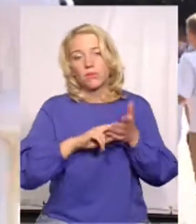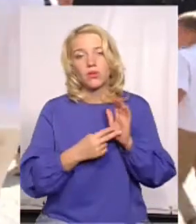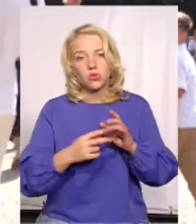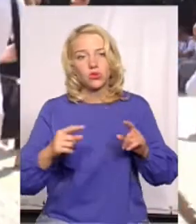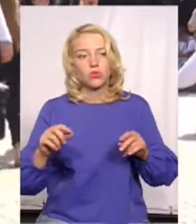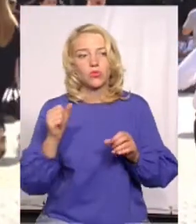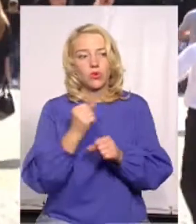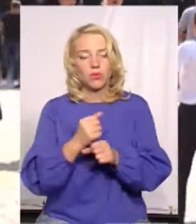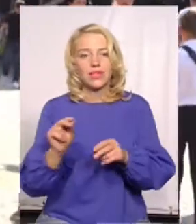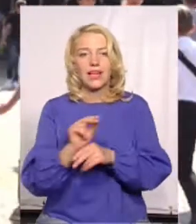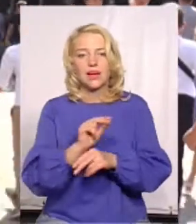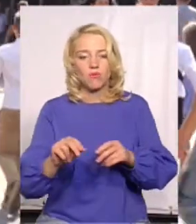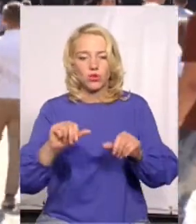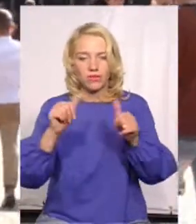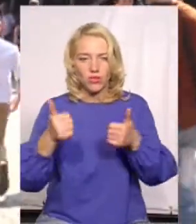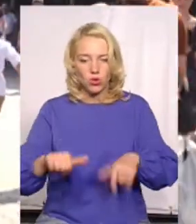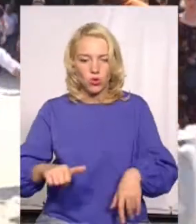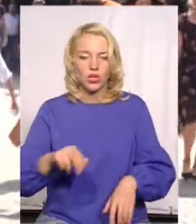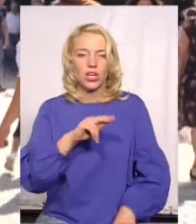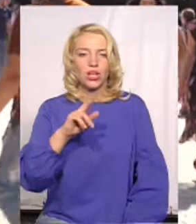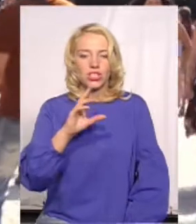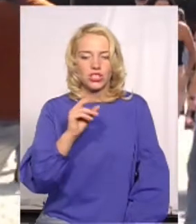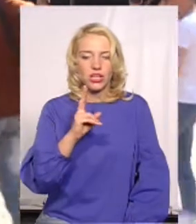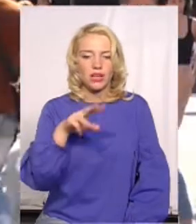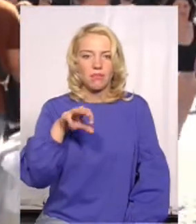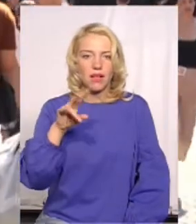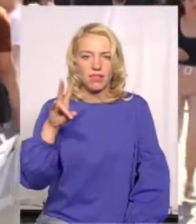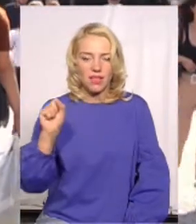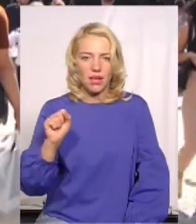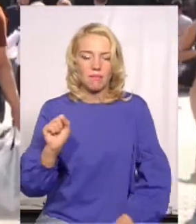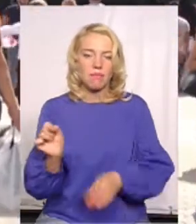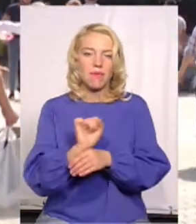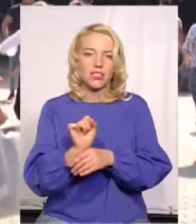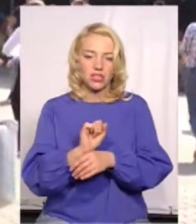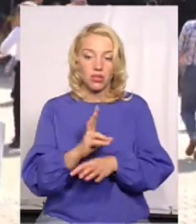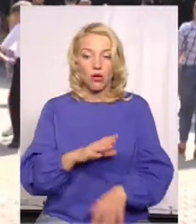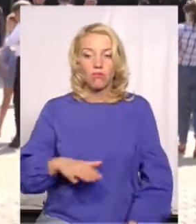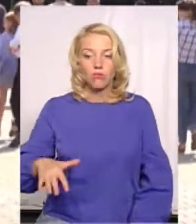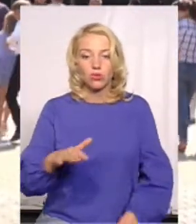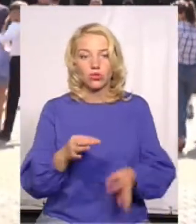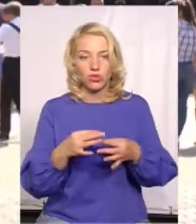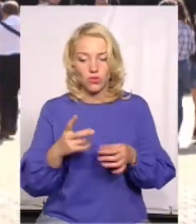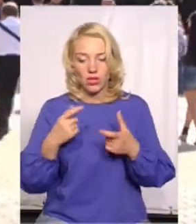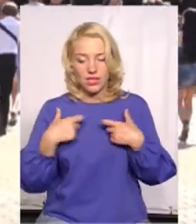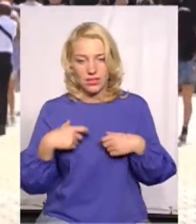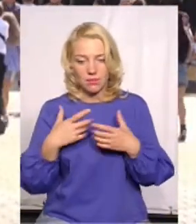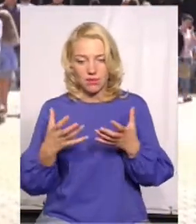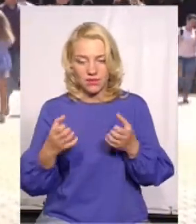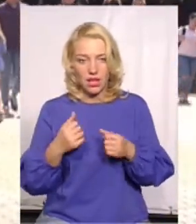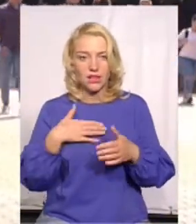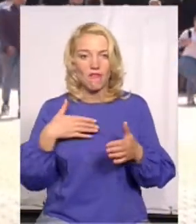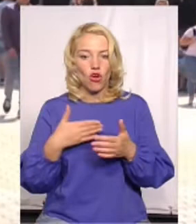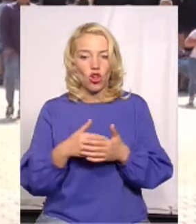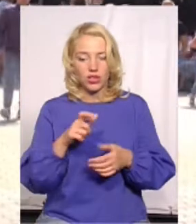Чекмана машинки. По суті, площу свободи на себе ще торік взяли волонтери і потихеньку